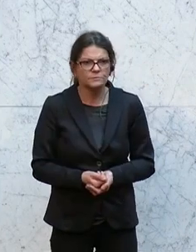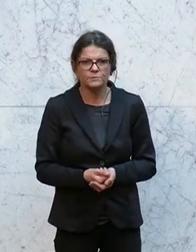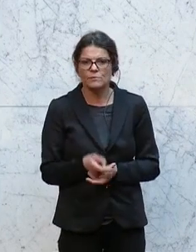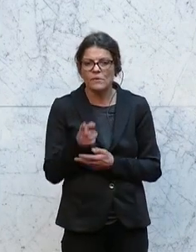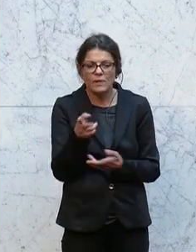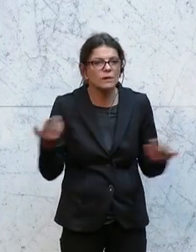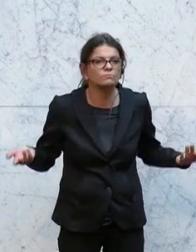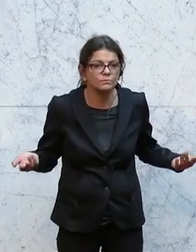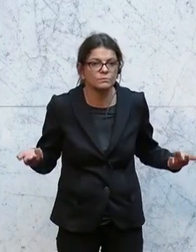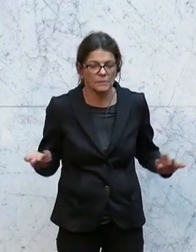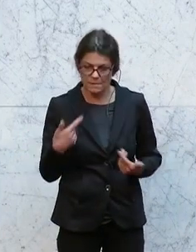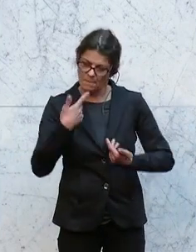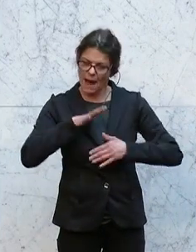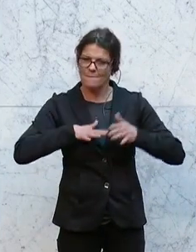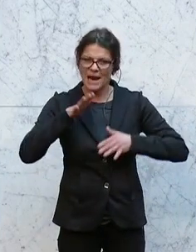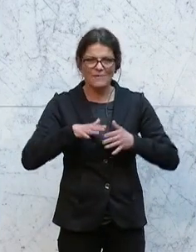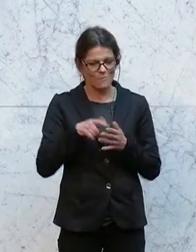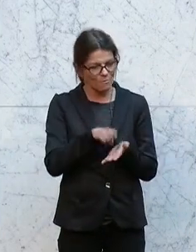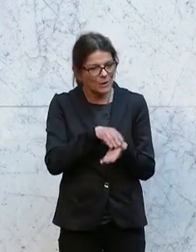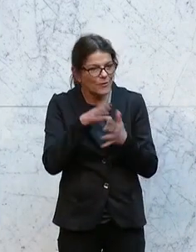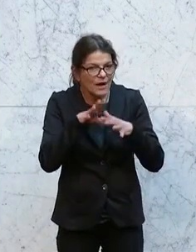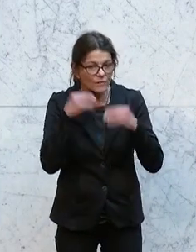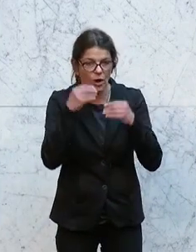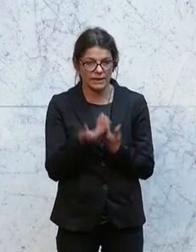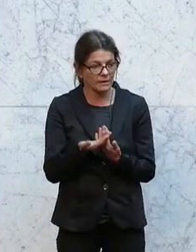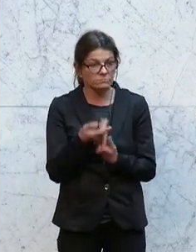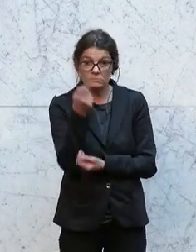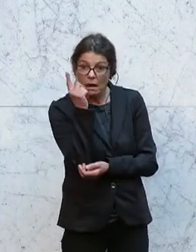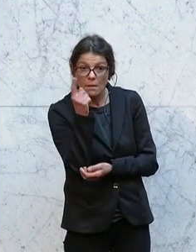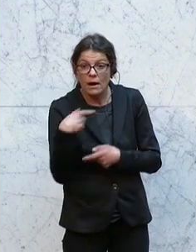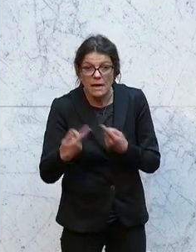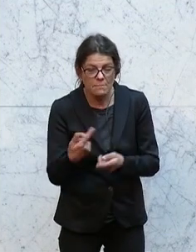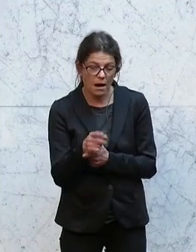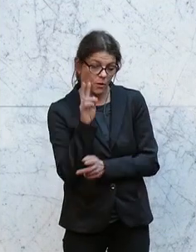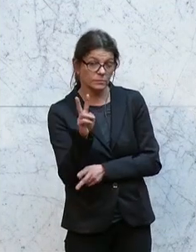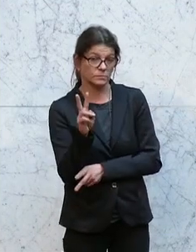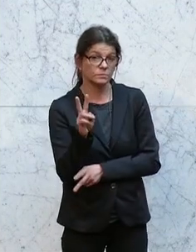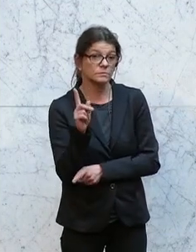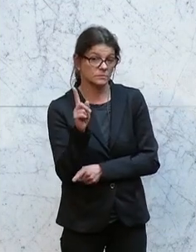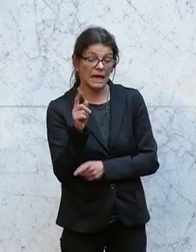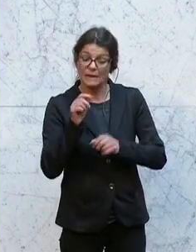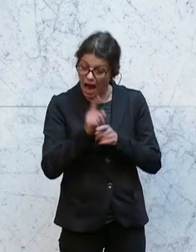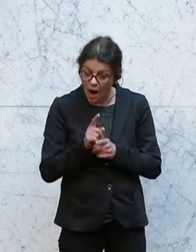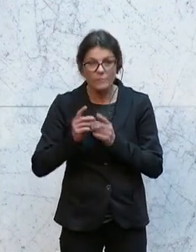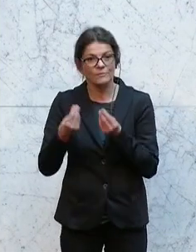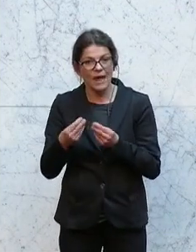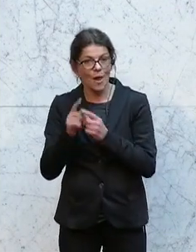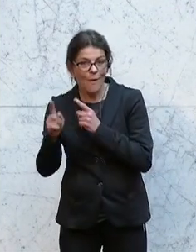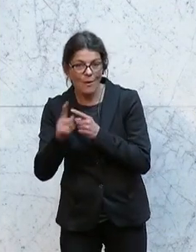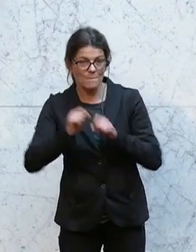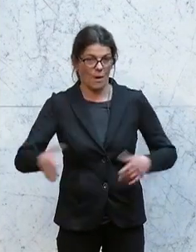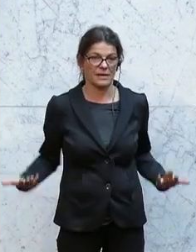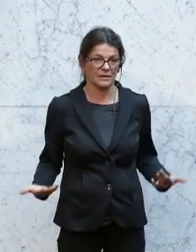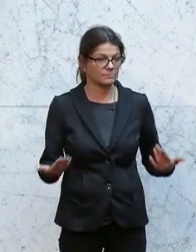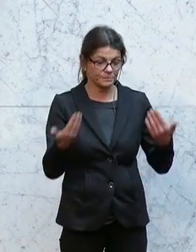Wegen, damit es bequemer und benutzerfreundlicher wird, immer aber mit dem Augenmerk, dass es auch analog möglich ist, dass